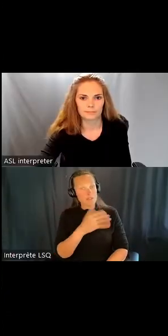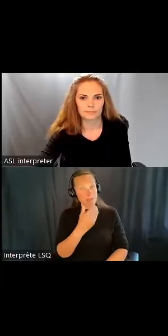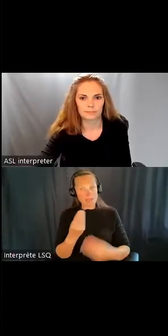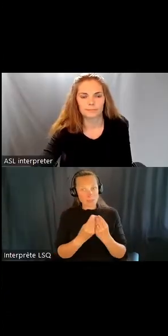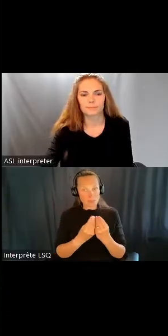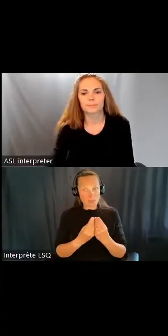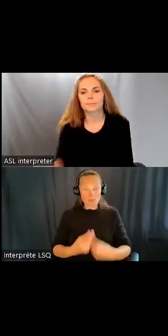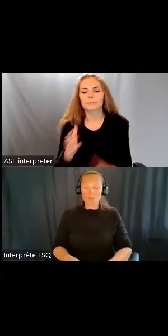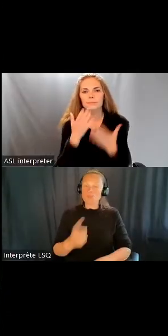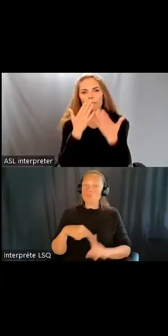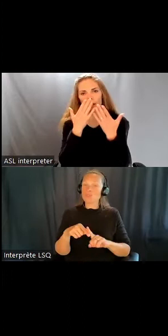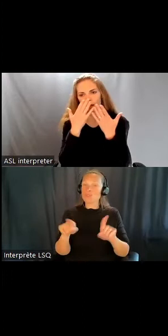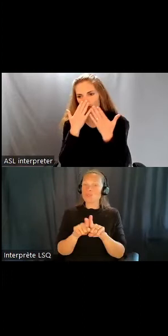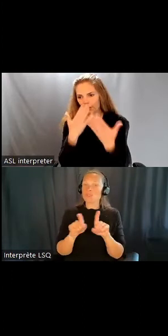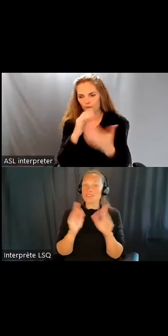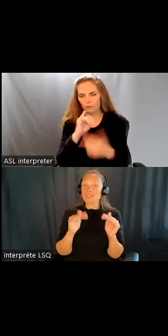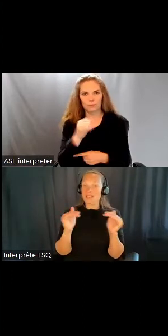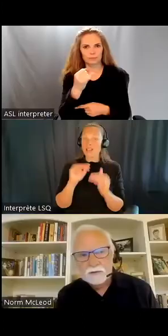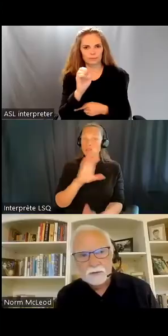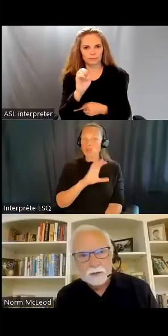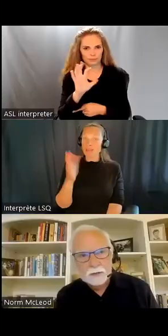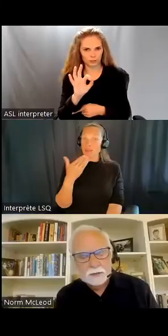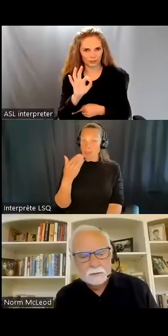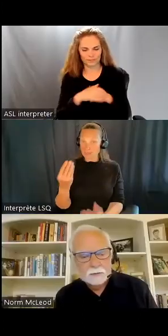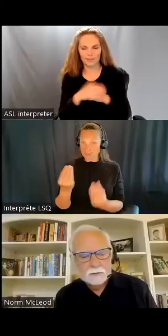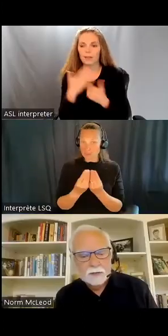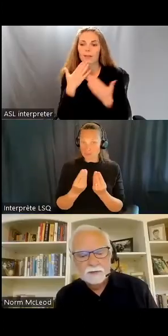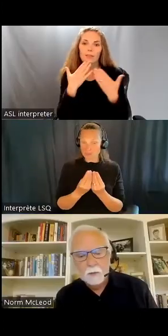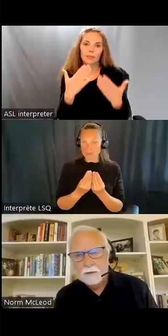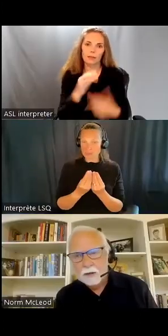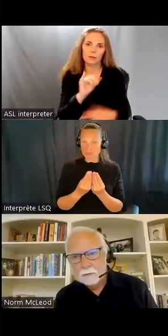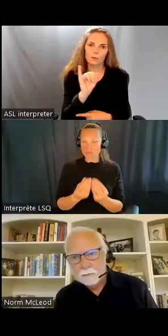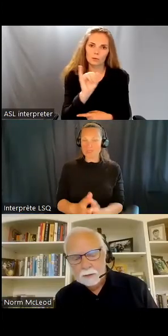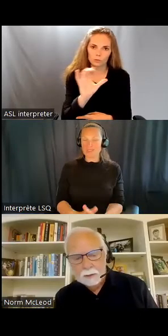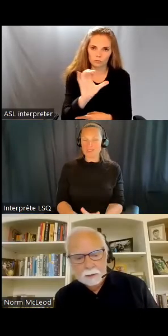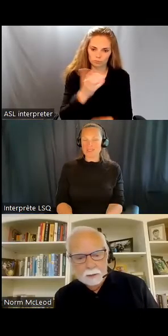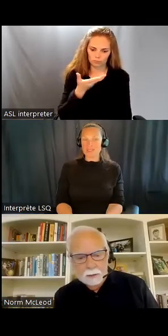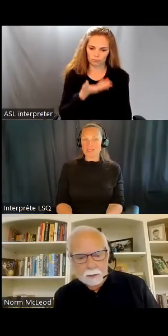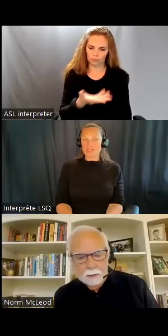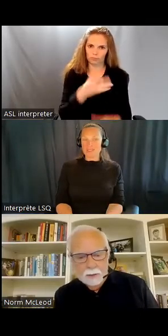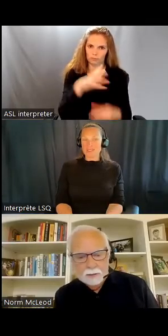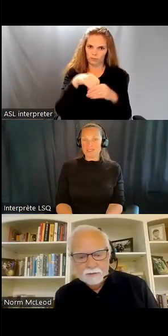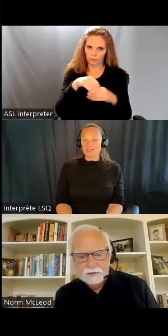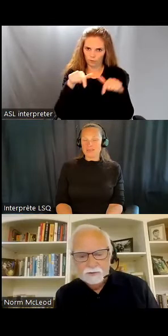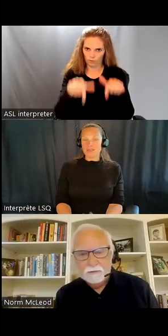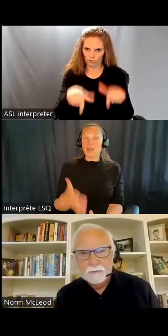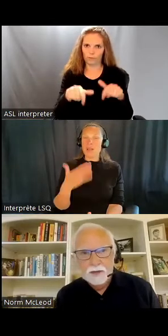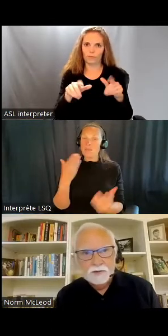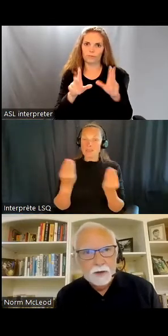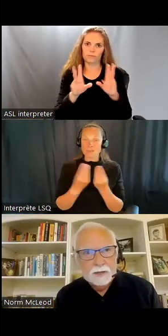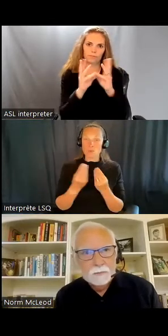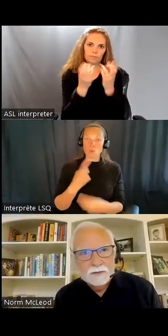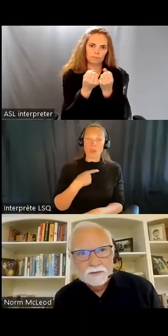Et merci à Inclusion Canada pour l'occasion de participer au webinaire d'aujourd'hui.